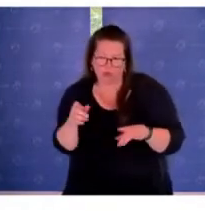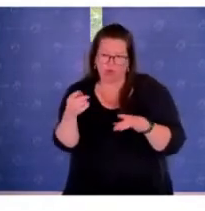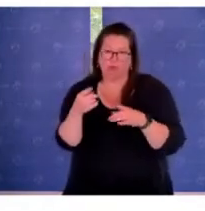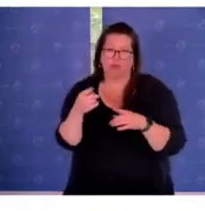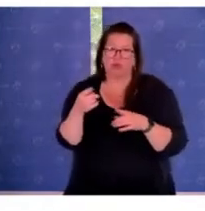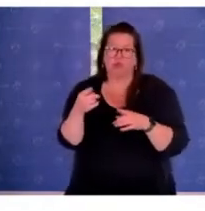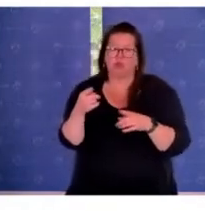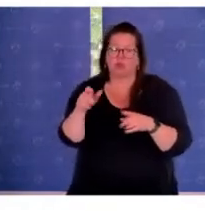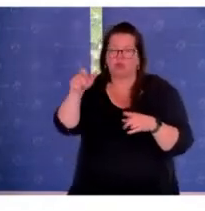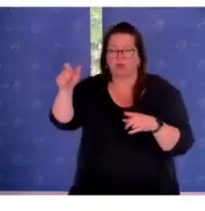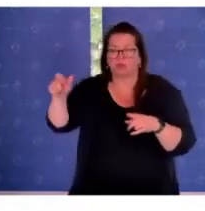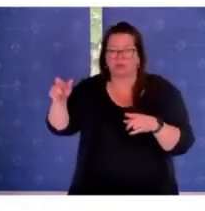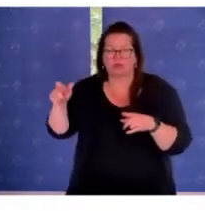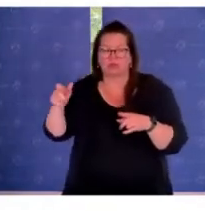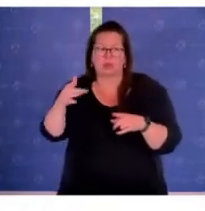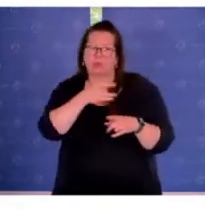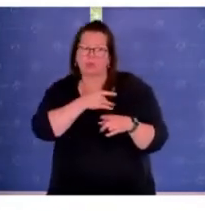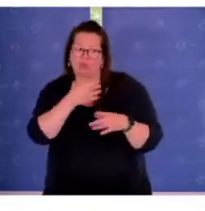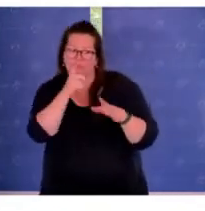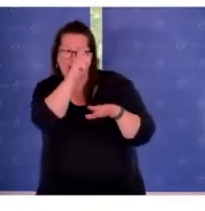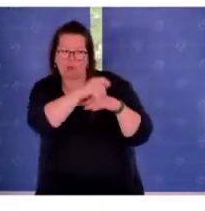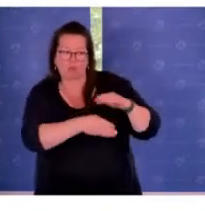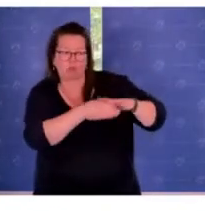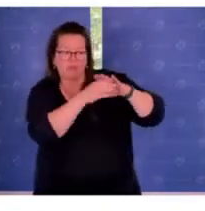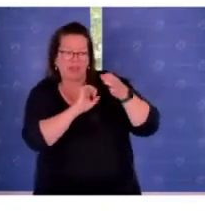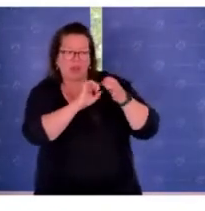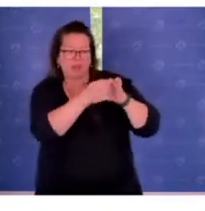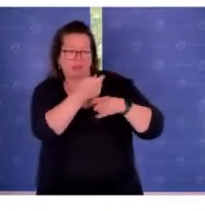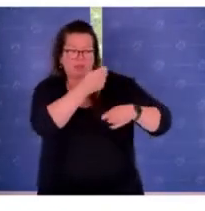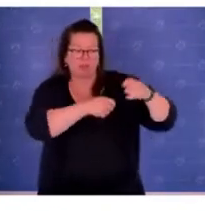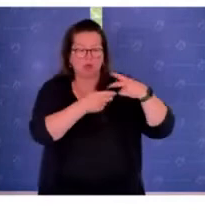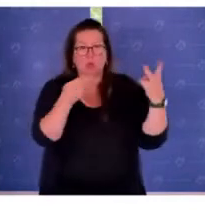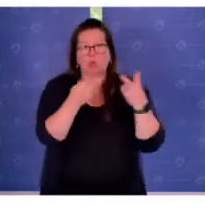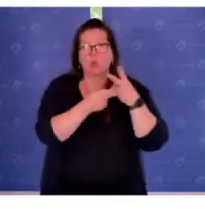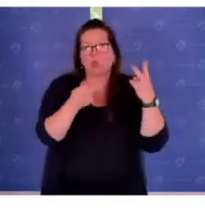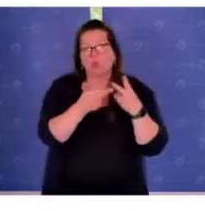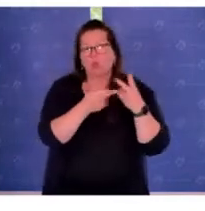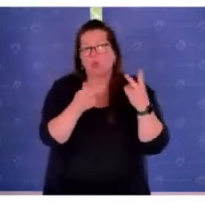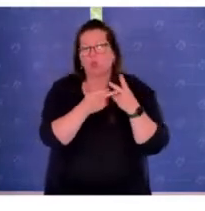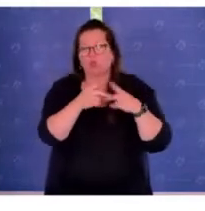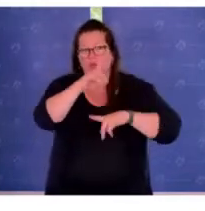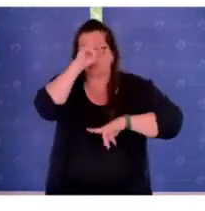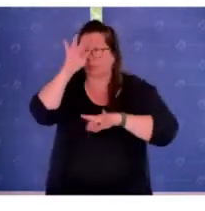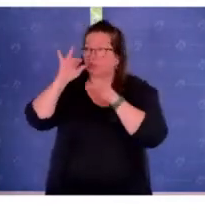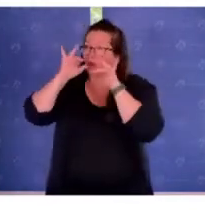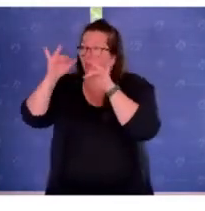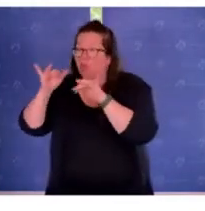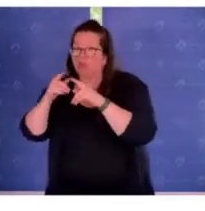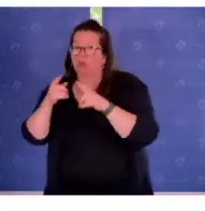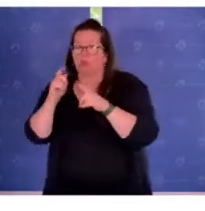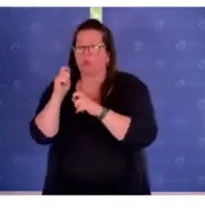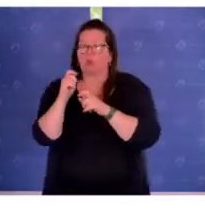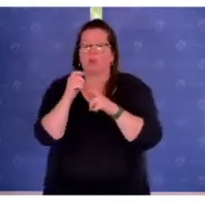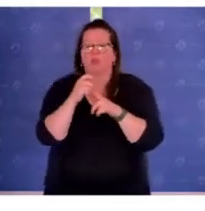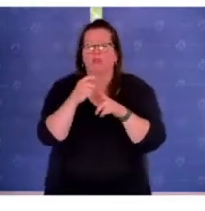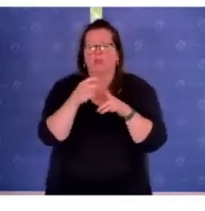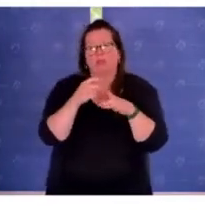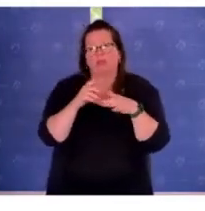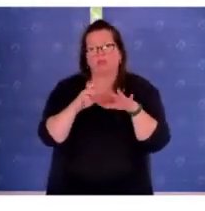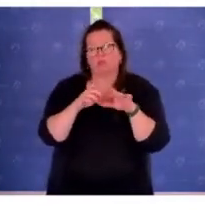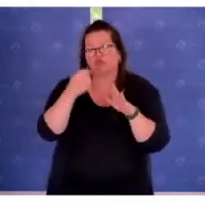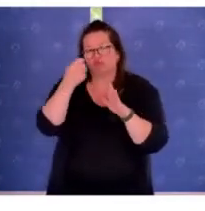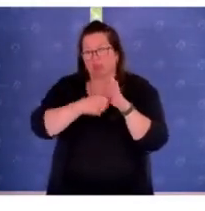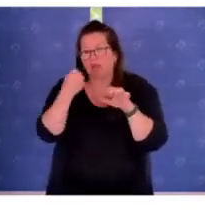Betroffenen nicht unterstützen, sei es durch aktives Handeln oder eben auch dadurch Polizei zu rufen, Dinge zur Anzeige zu bringen und so weiter.